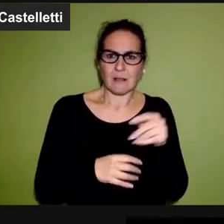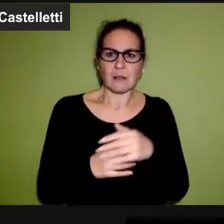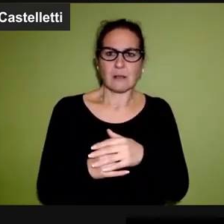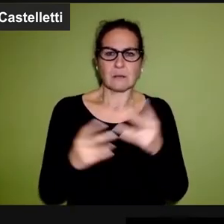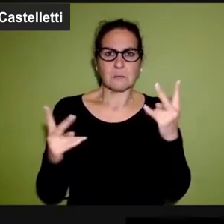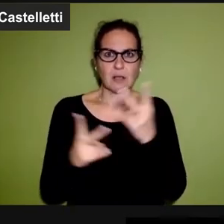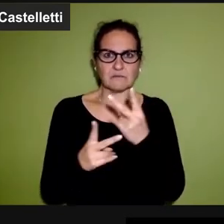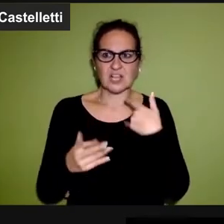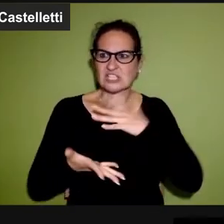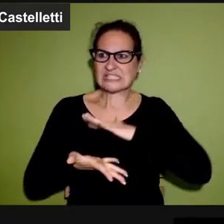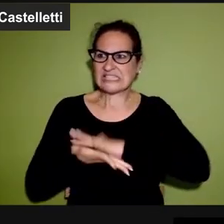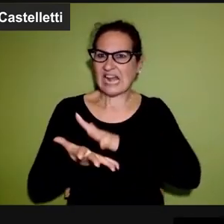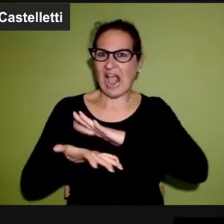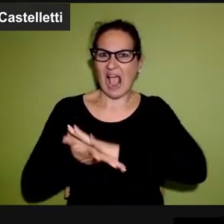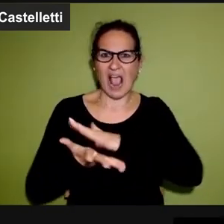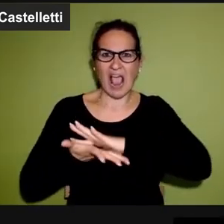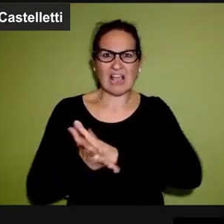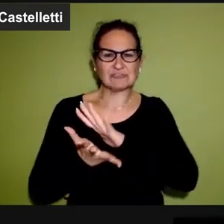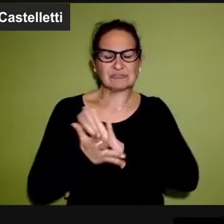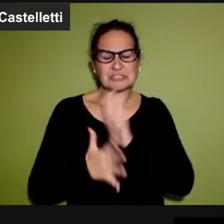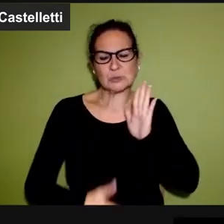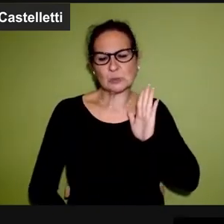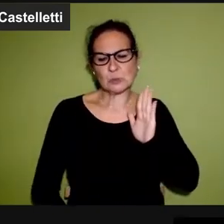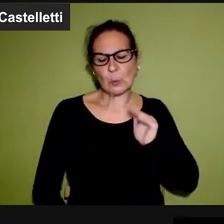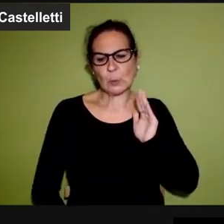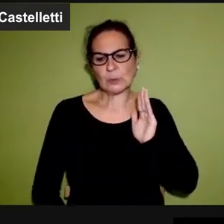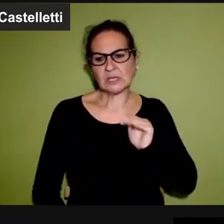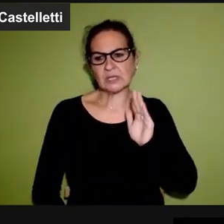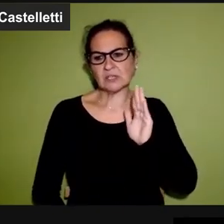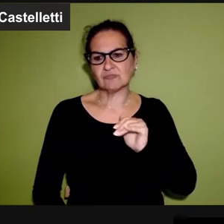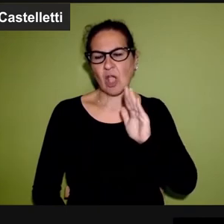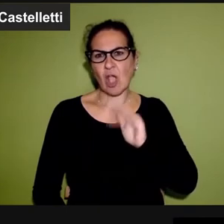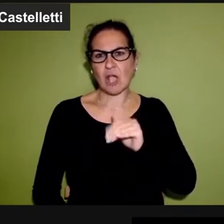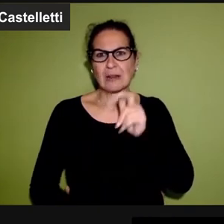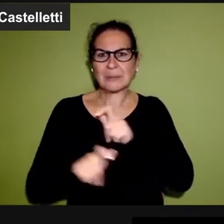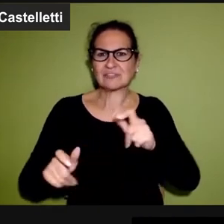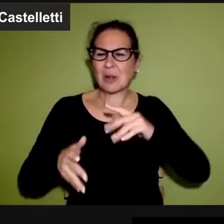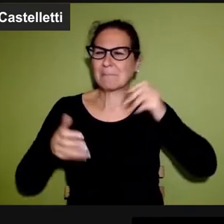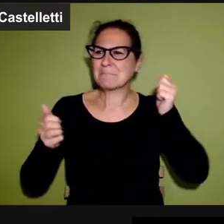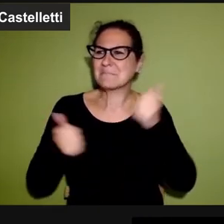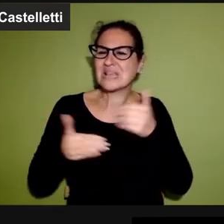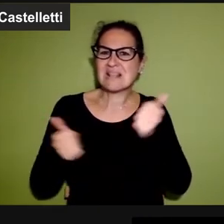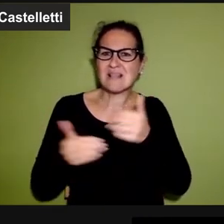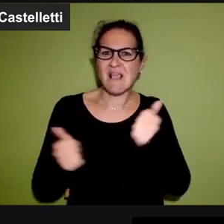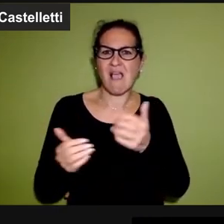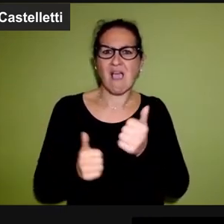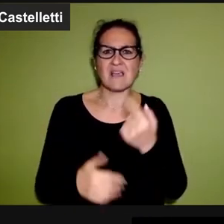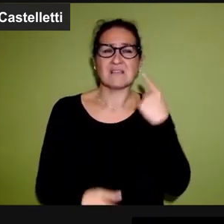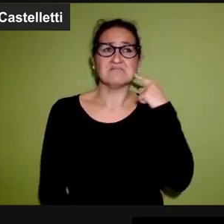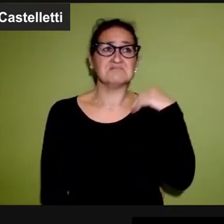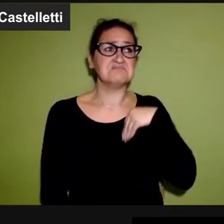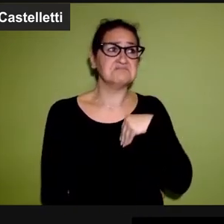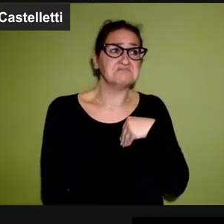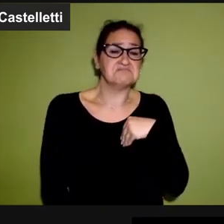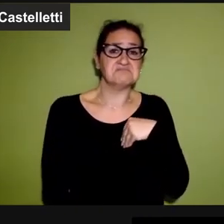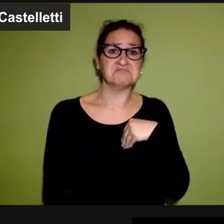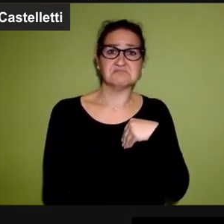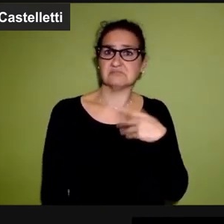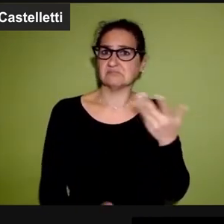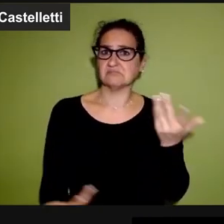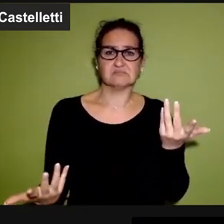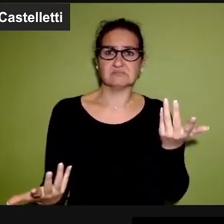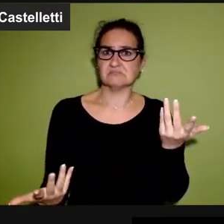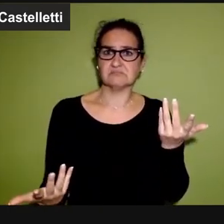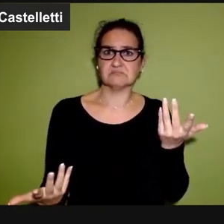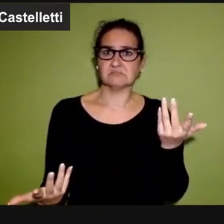noi abbiamo in continuazione stragi di centinaia, di migliaia di persone che non ci fanno